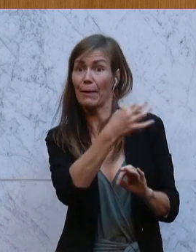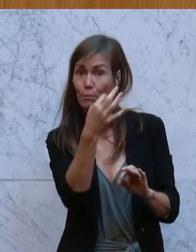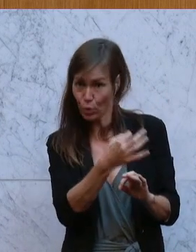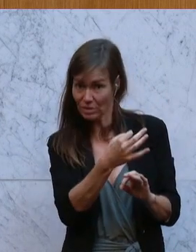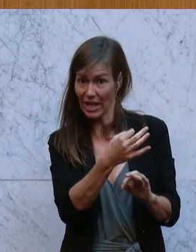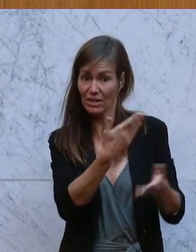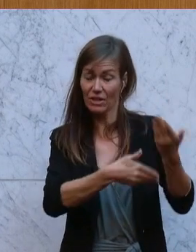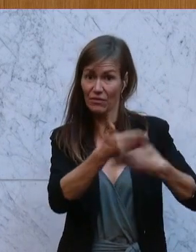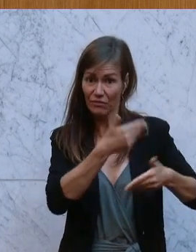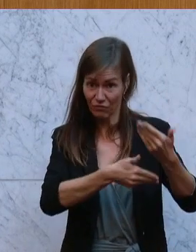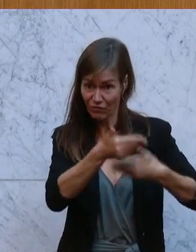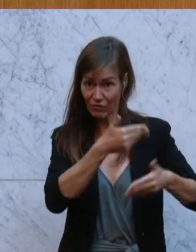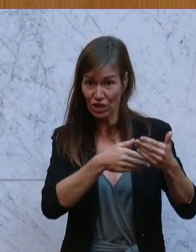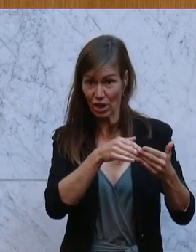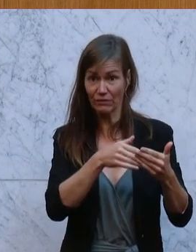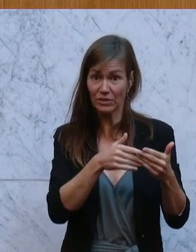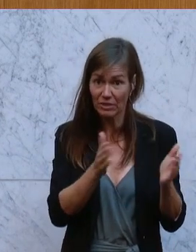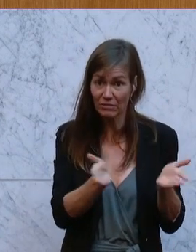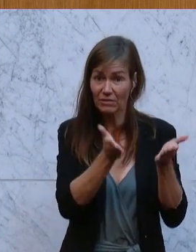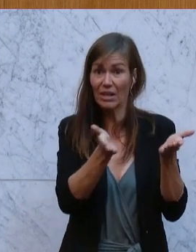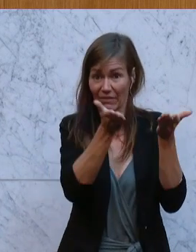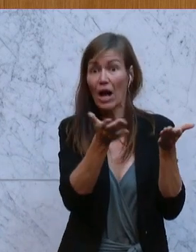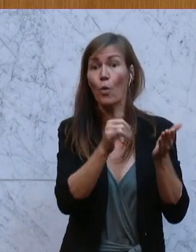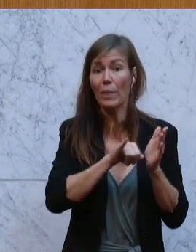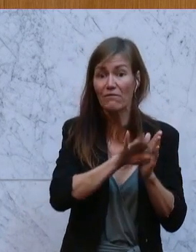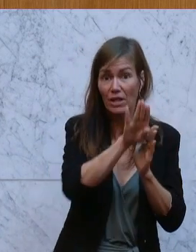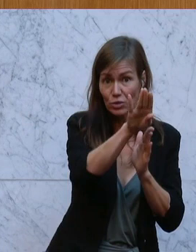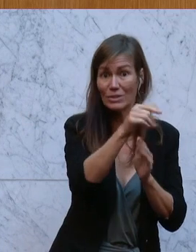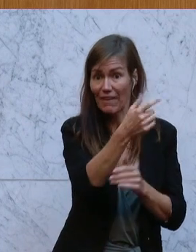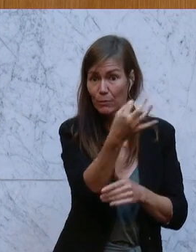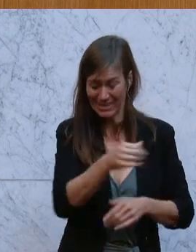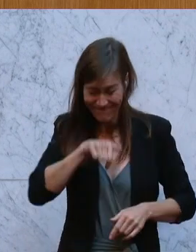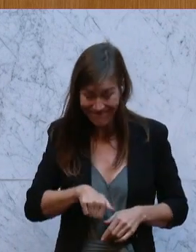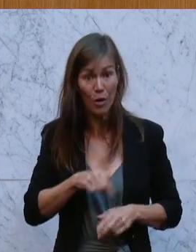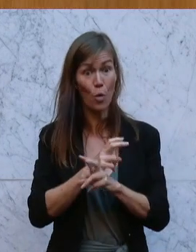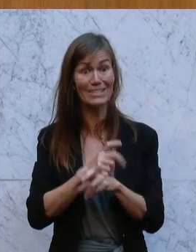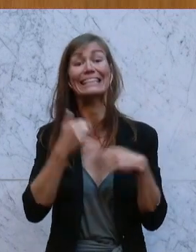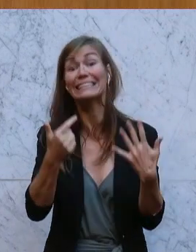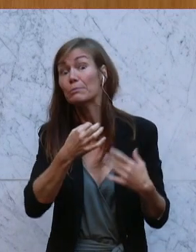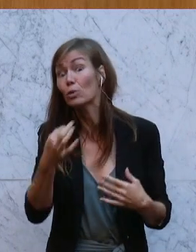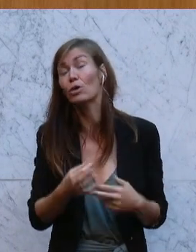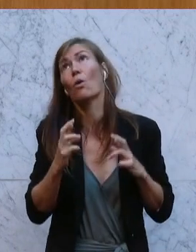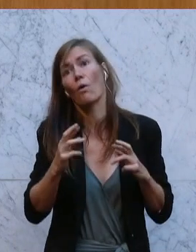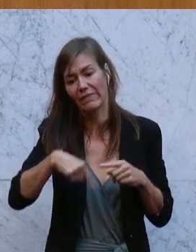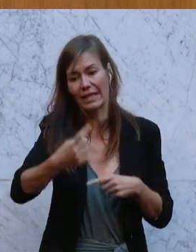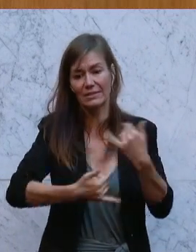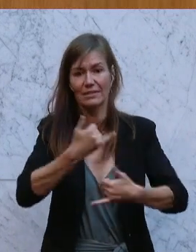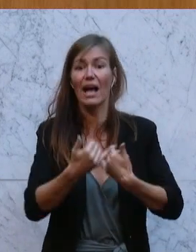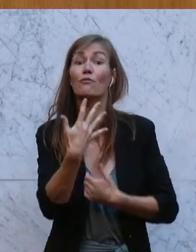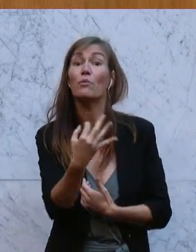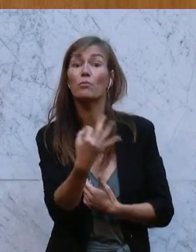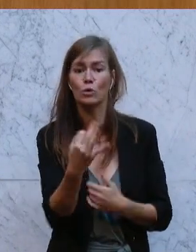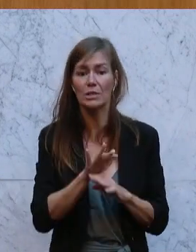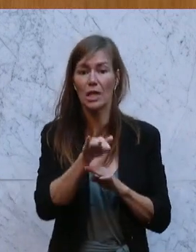dass es auf unter fünf Prozent nächstes Jahr sinken wird. Das ist die Bilanz von zwei Jahren Bundesregierung